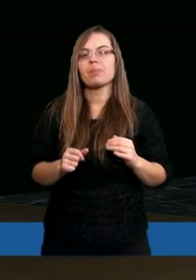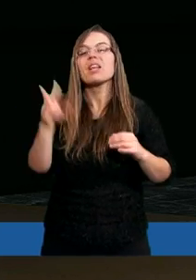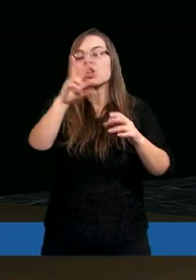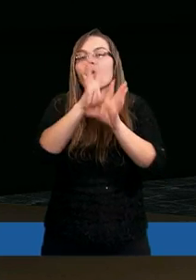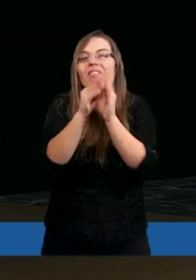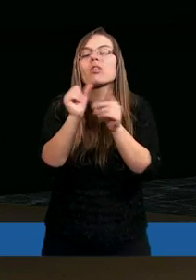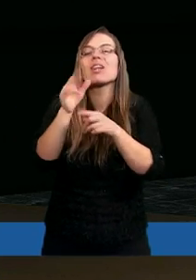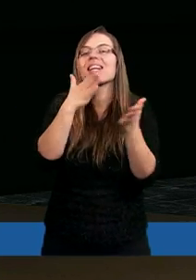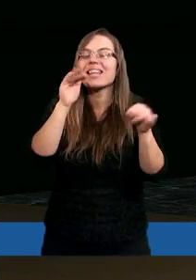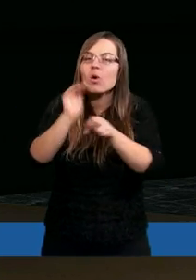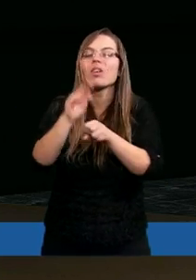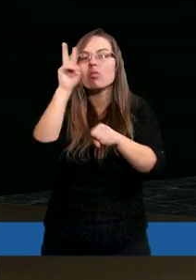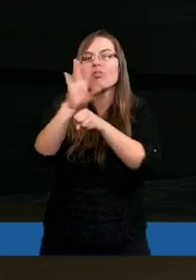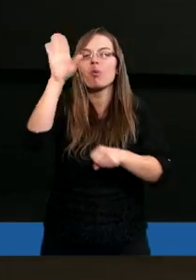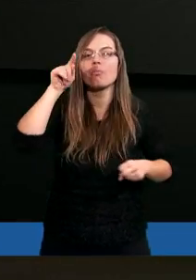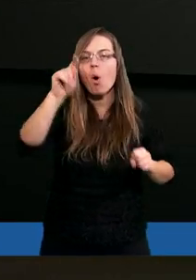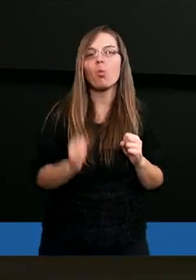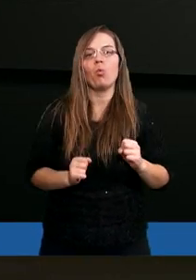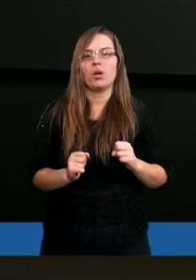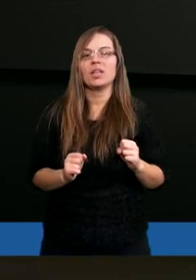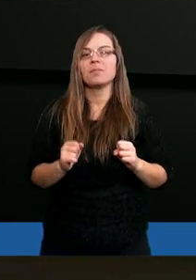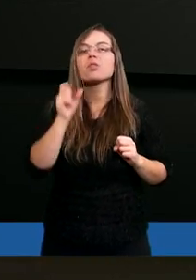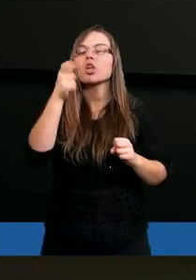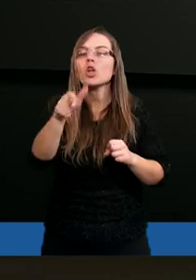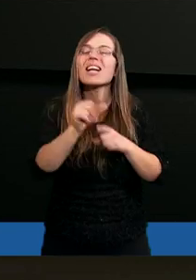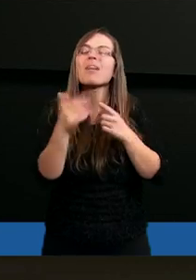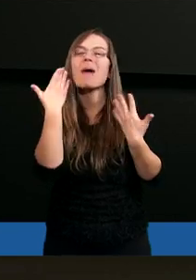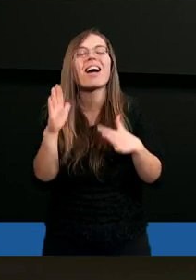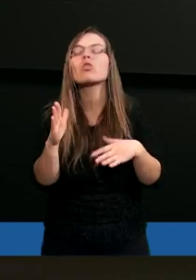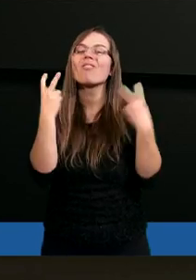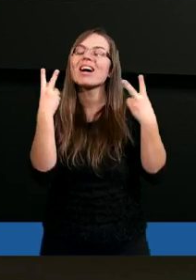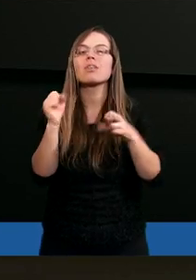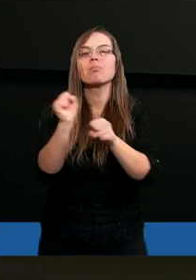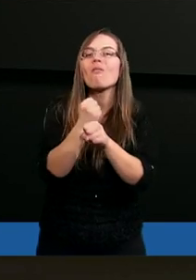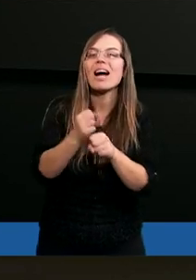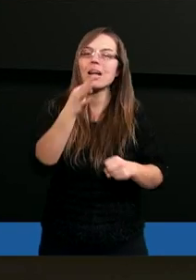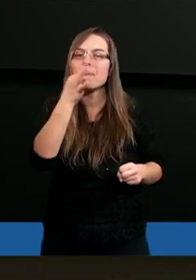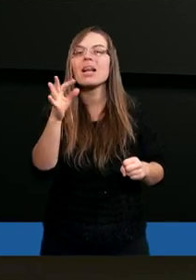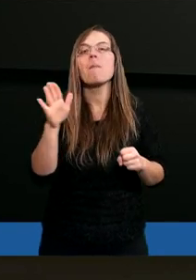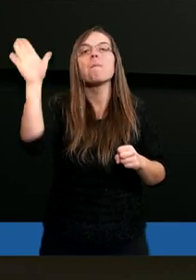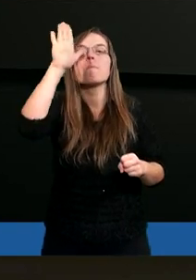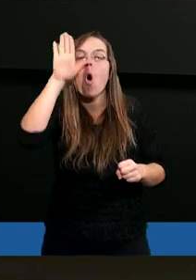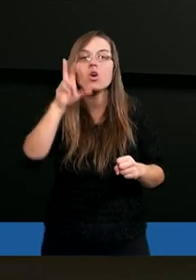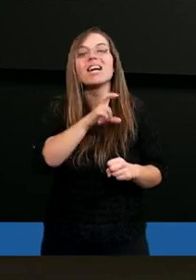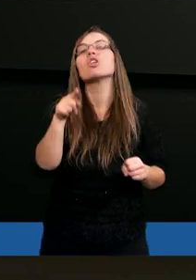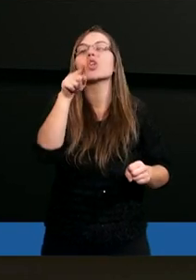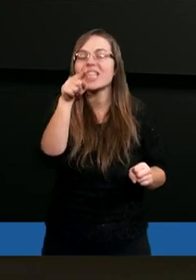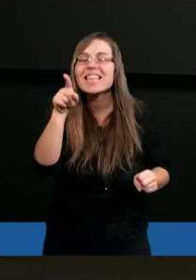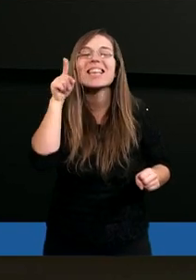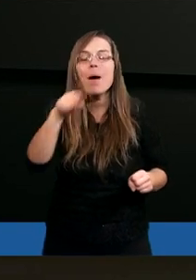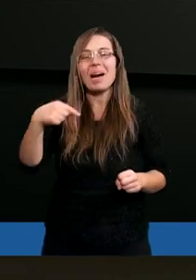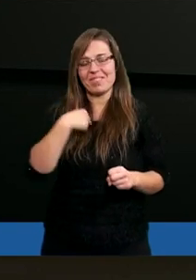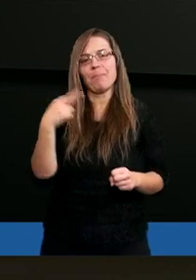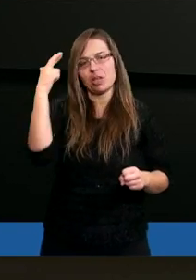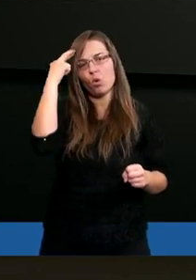idzie zgodnie z wolą Bożą? To jest takie bardzo poważne pytanie. Boże, czy ty mnie naprawdę